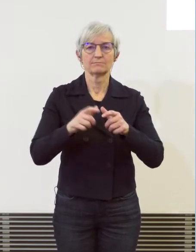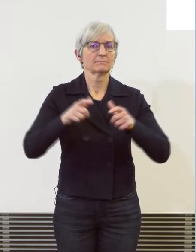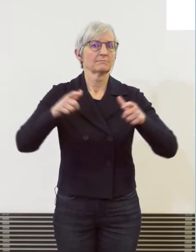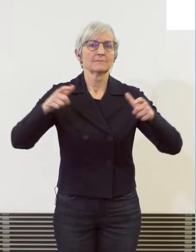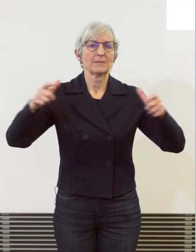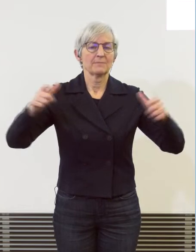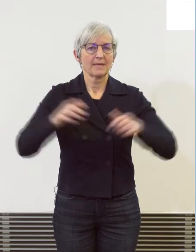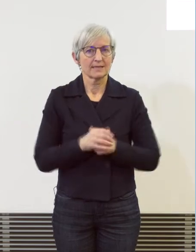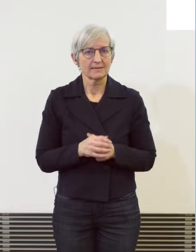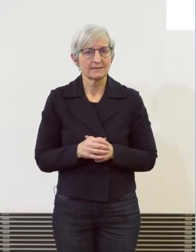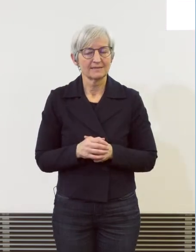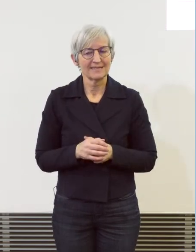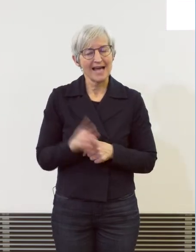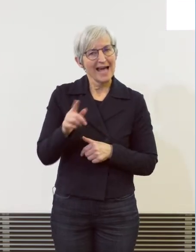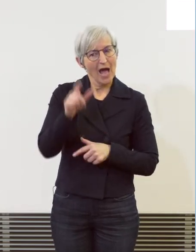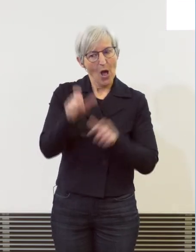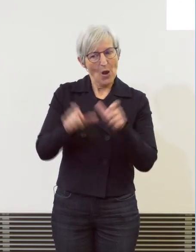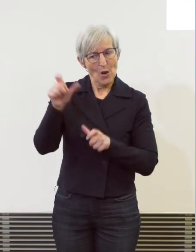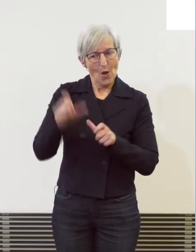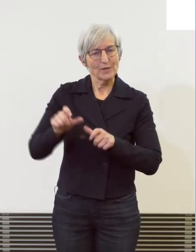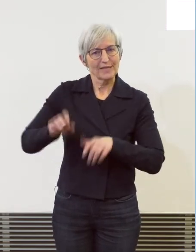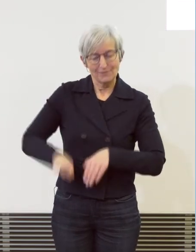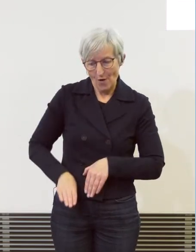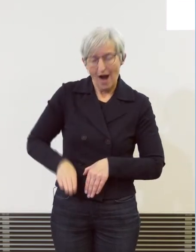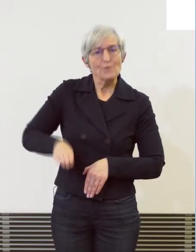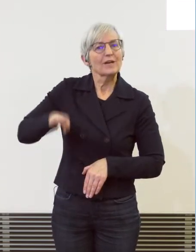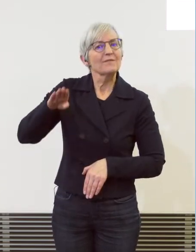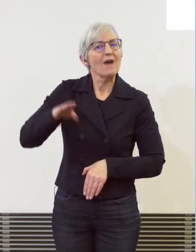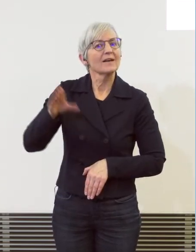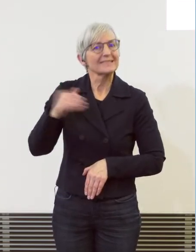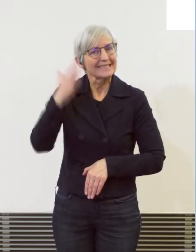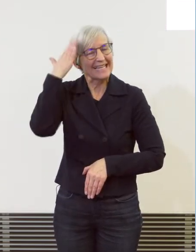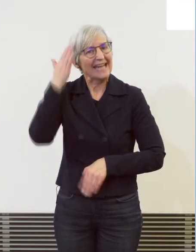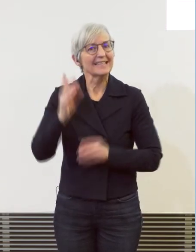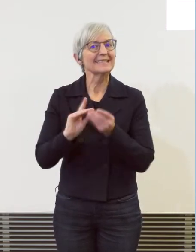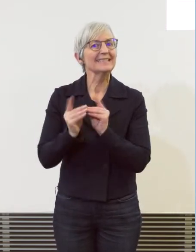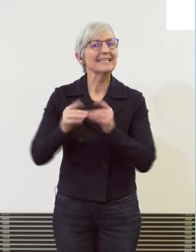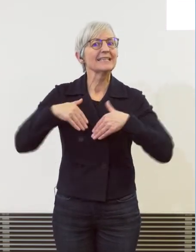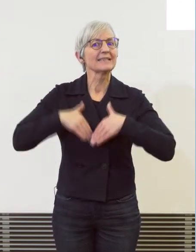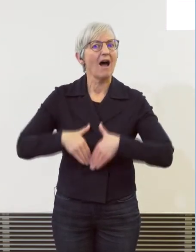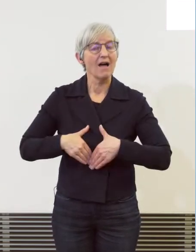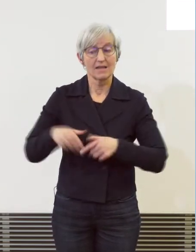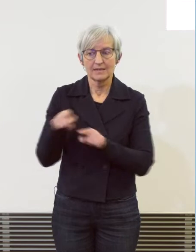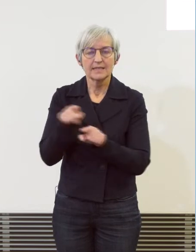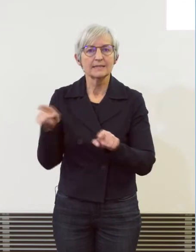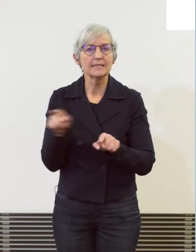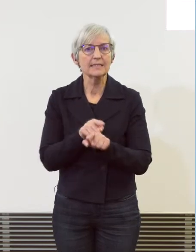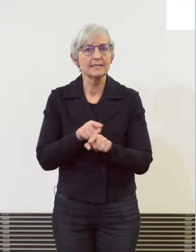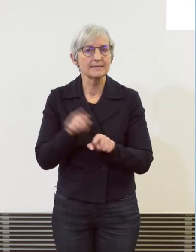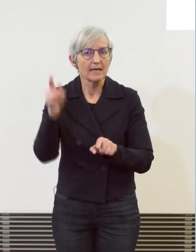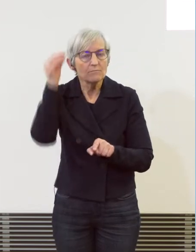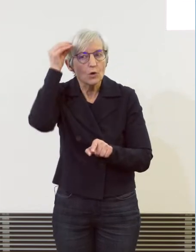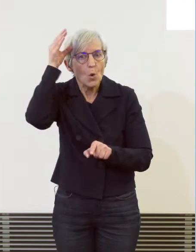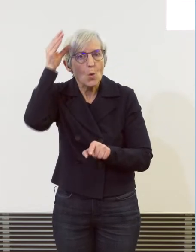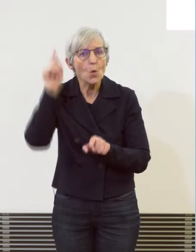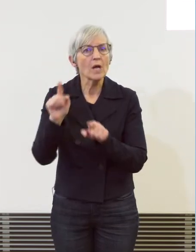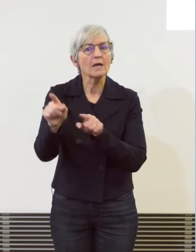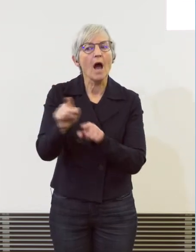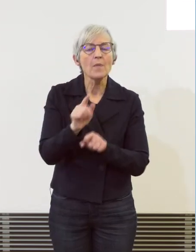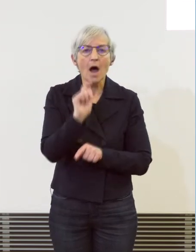Natives nutzen ihre vertieften IT-Kenntnisse und die Anonymisierungsmöglichkeiten, die sie im Internet haben.